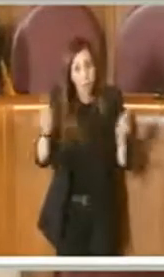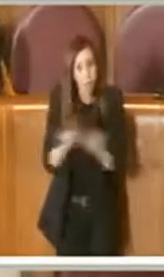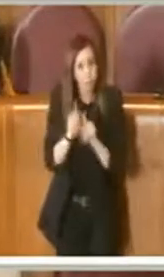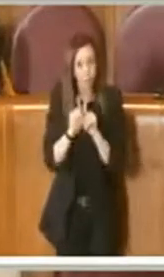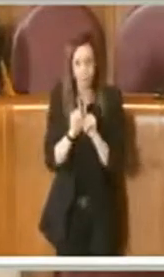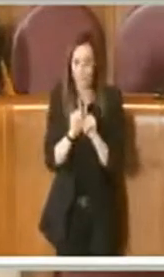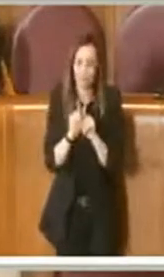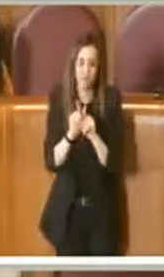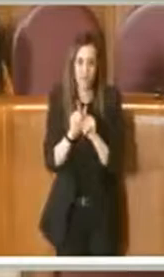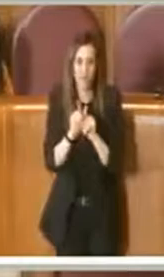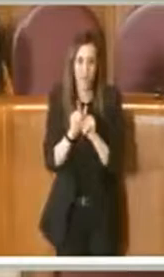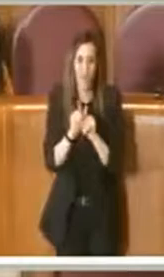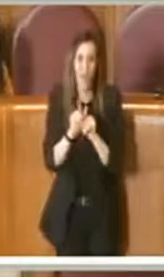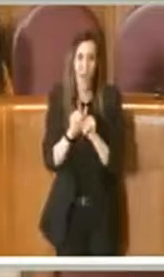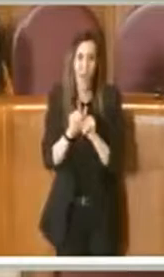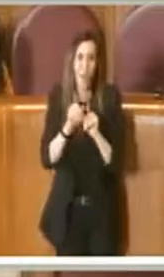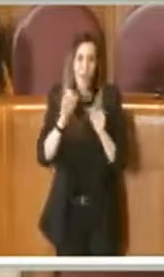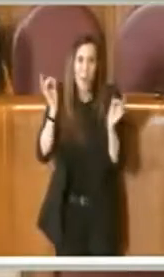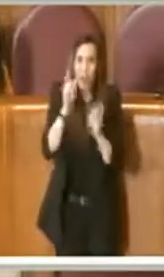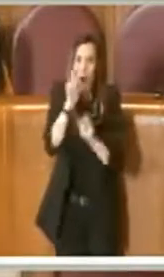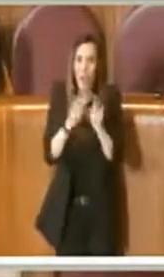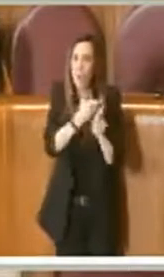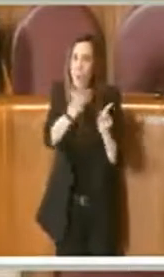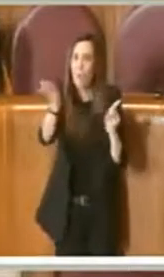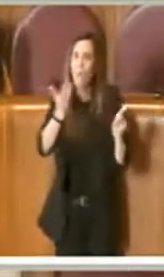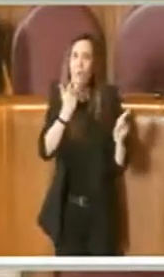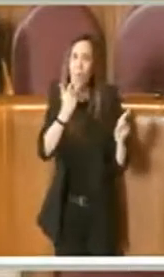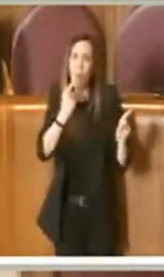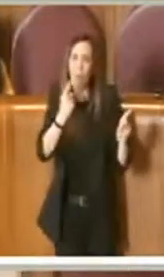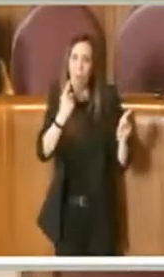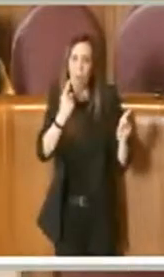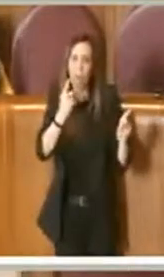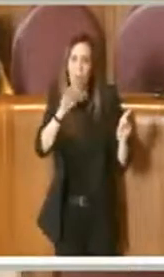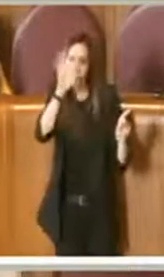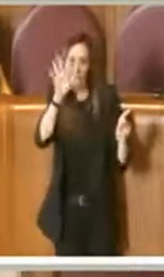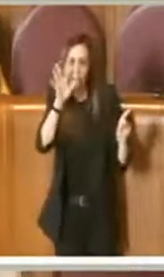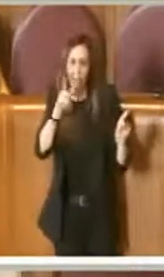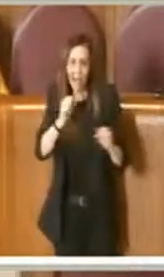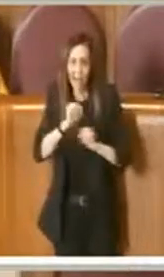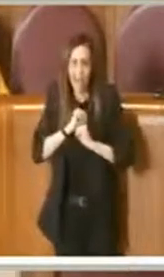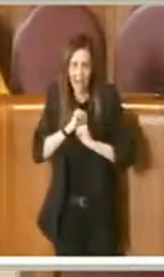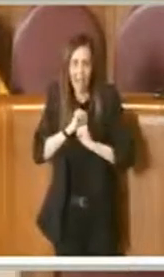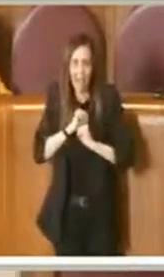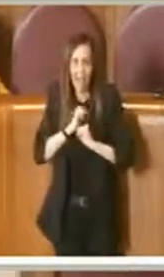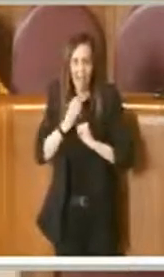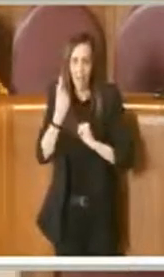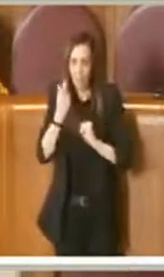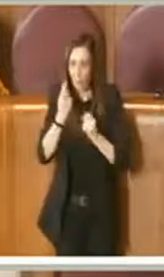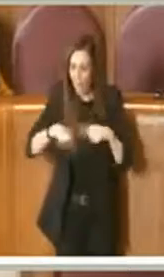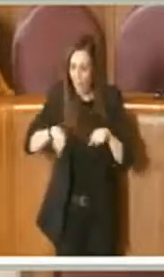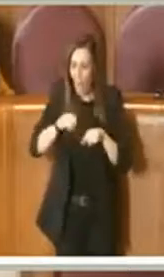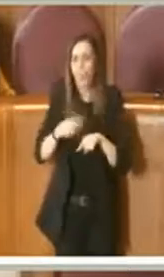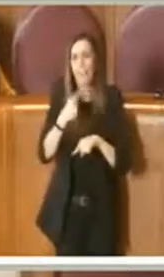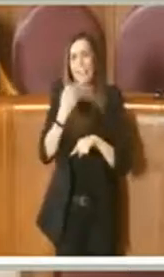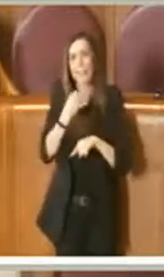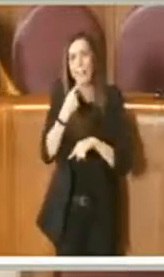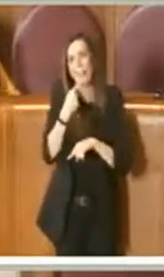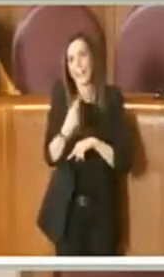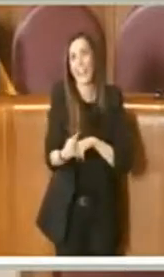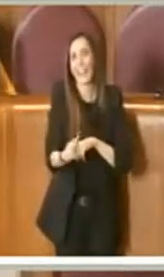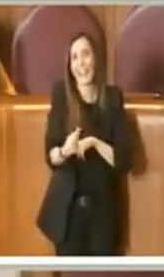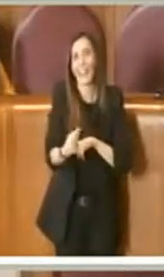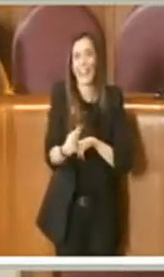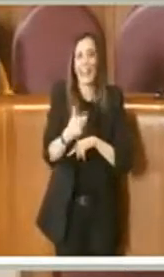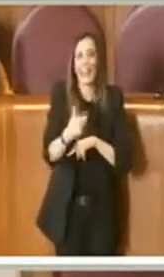far credere in quest'Aula, perché questa maggioranza ha sempre dichiarato le sue posizioni su